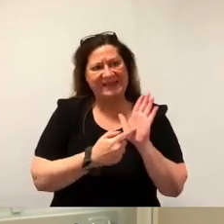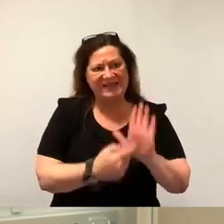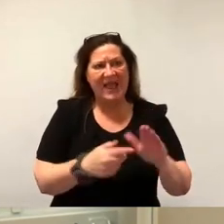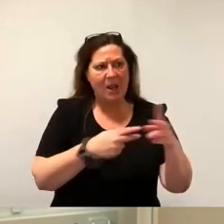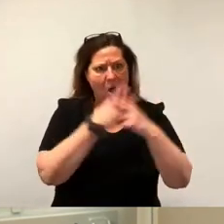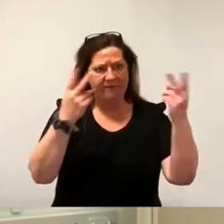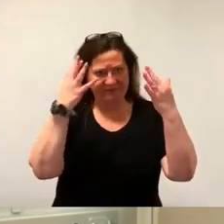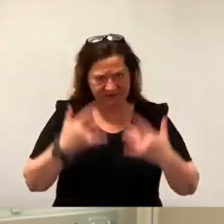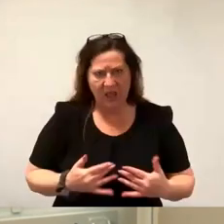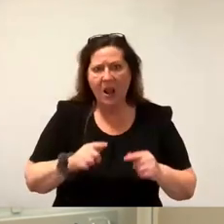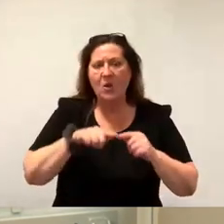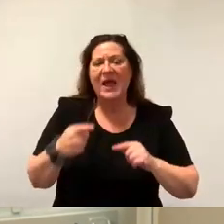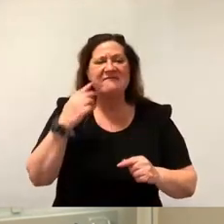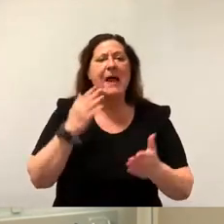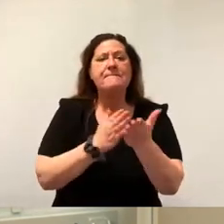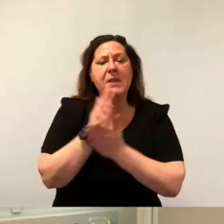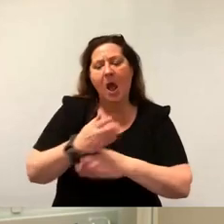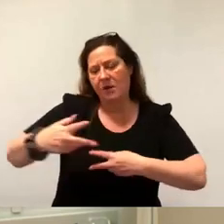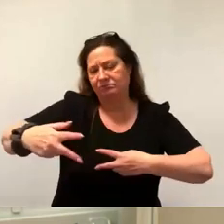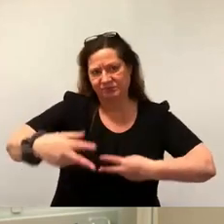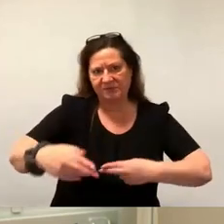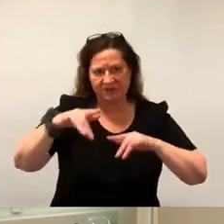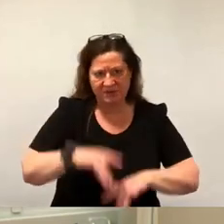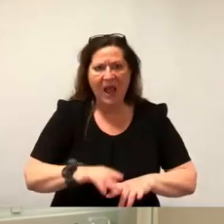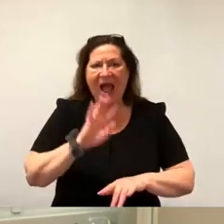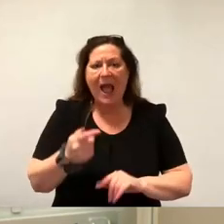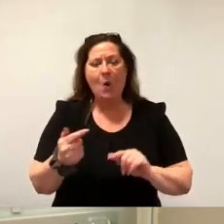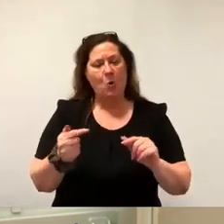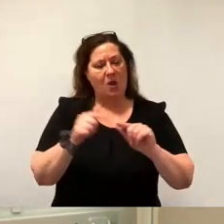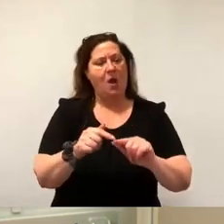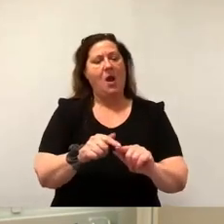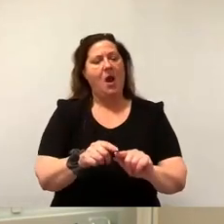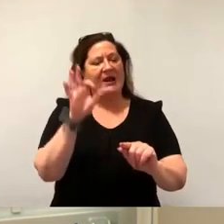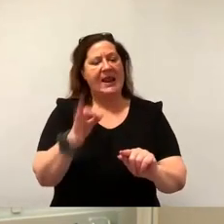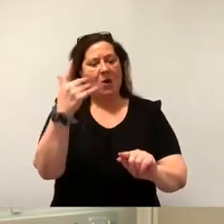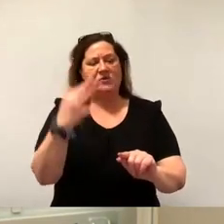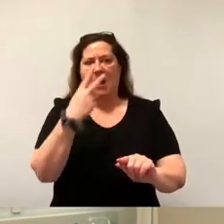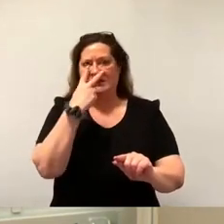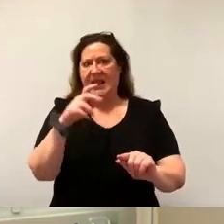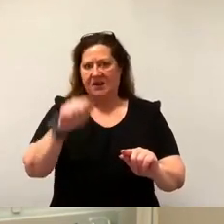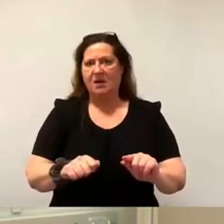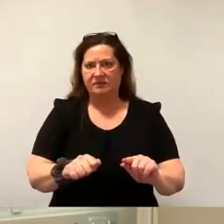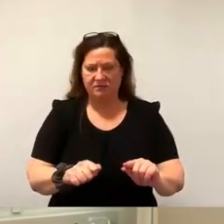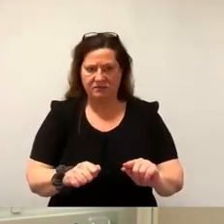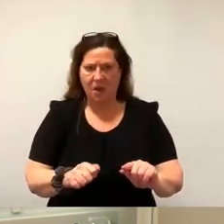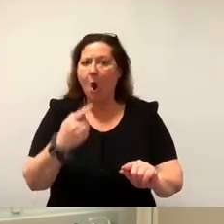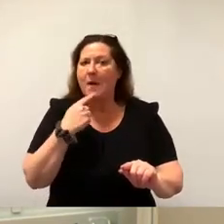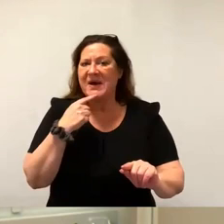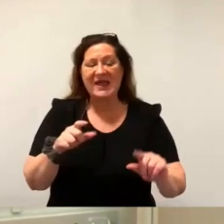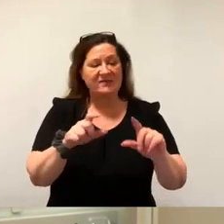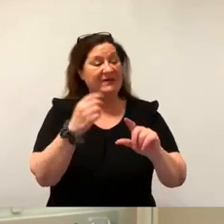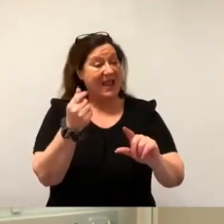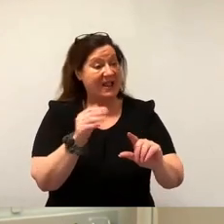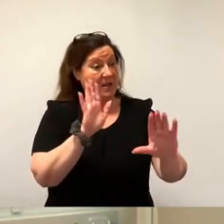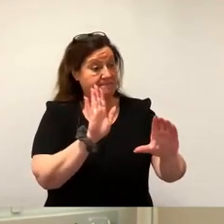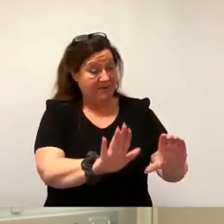jeweiligen Planungsperiode an Gewinn da ist, auch zur Disposition steht. Dann kann man entscheiden, ob man es im Unternehmen lässt oder rauszieht. Und dann sage